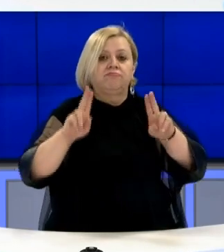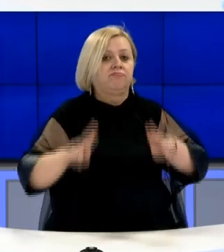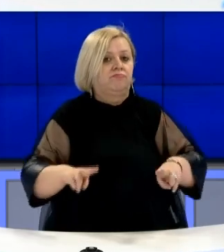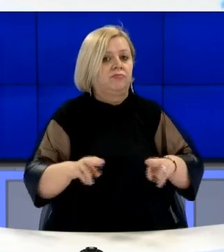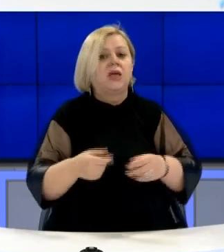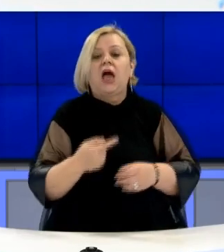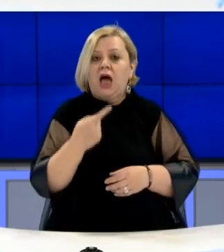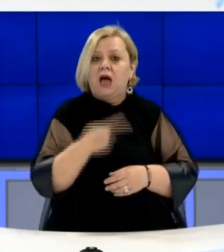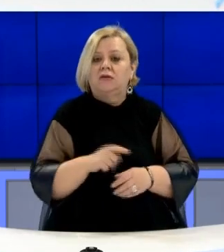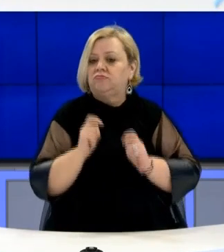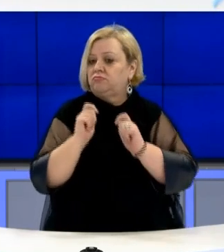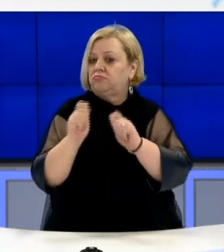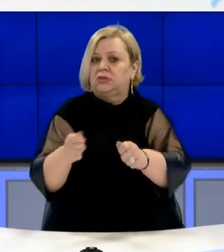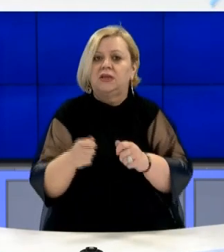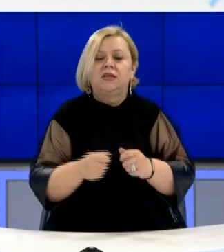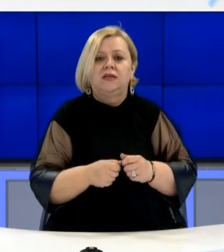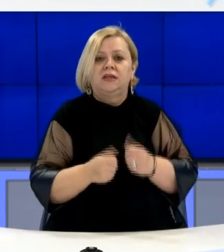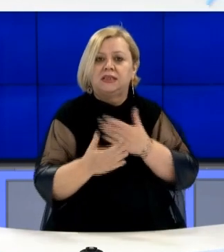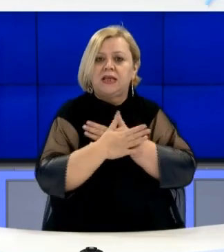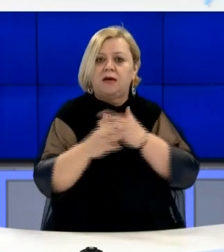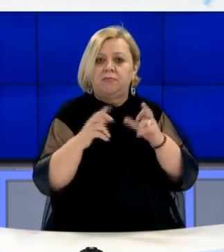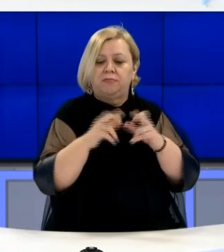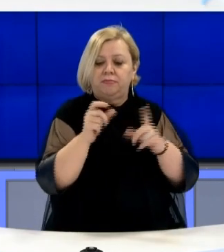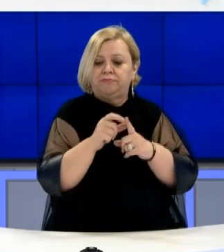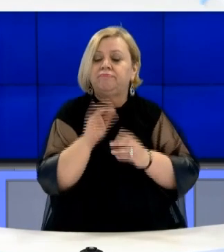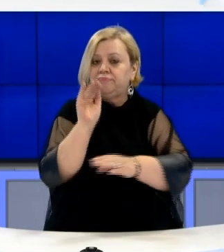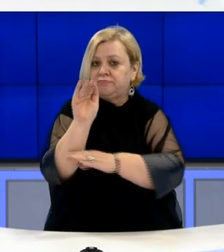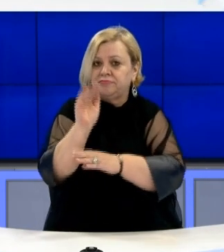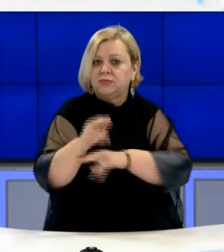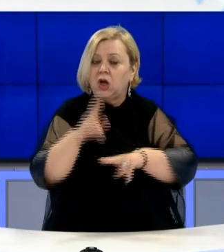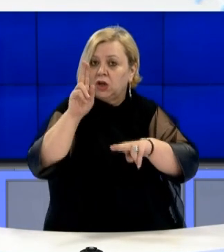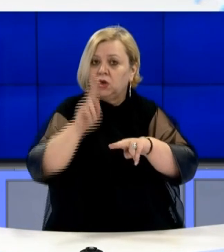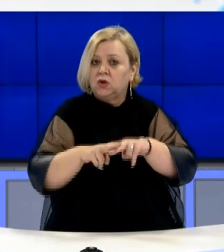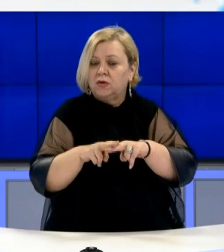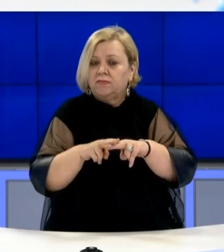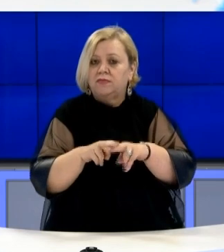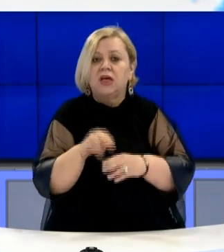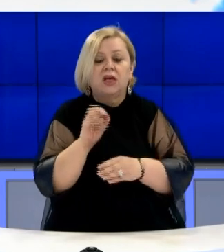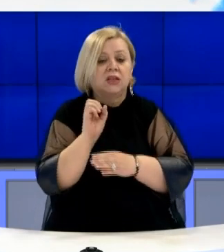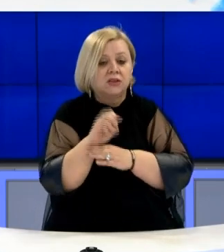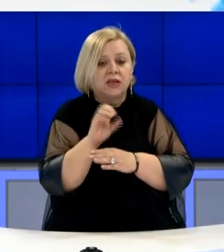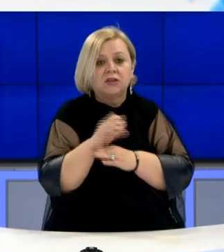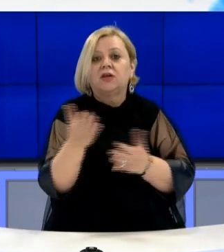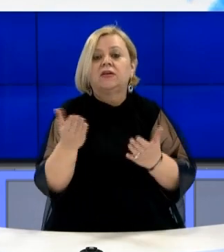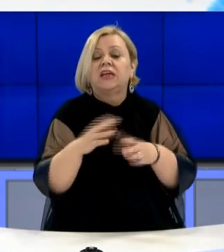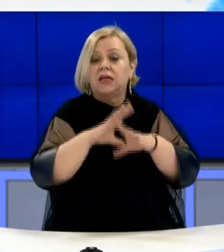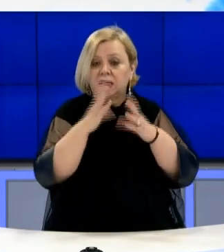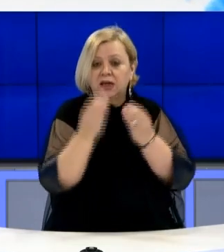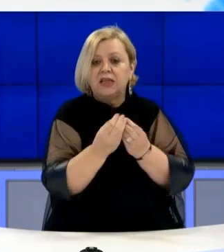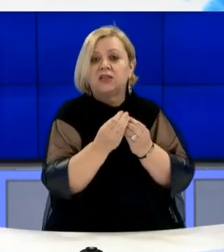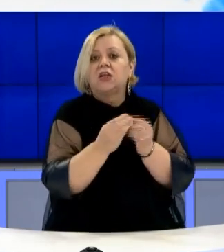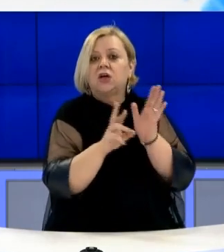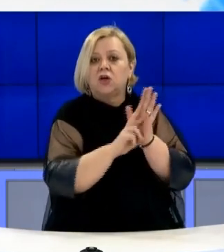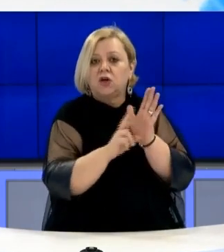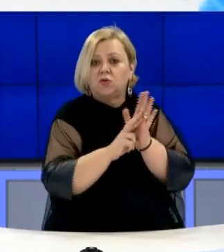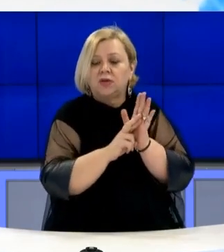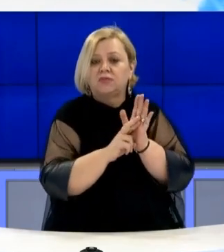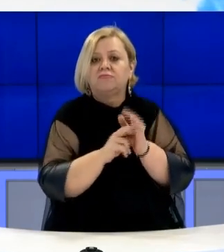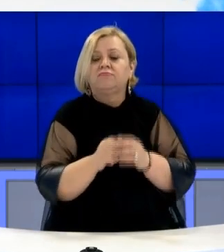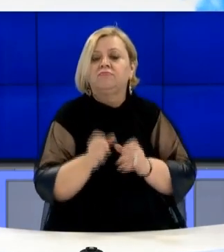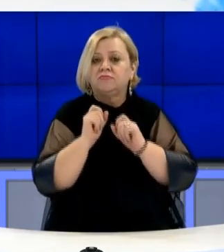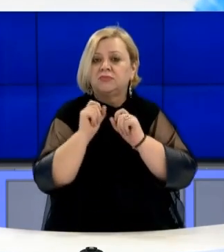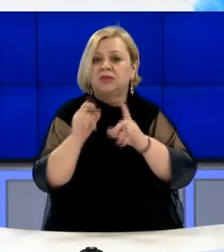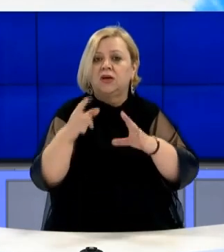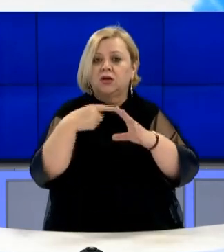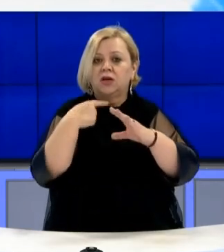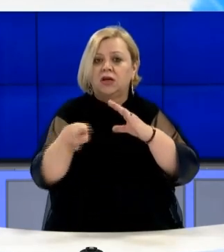për t'u ankuar në bzapë, dërsa kjo e fundit në një njëftim ka vendosur që ti trajtojti gjitha apeljet e regulat e tyre të dërguara për mes e